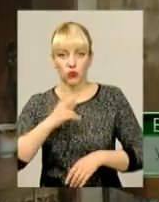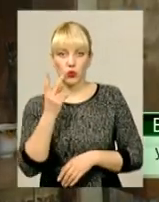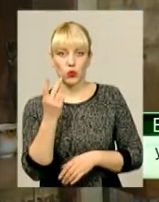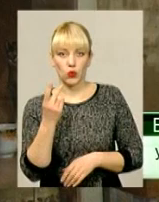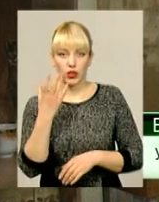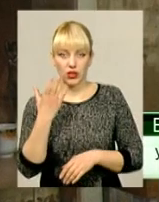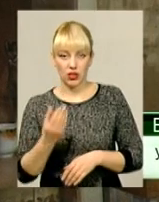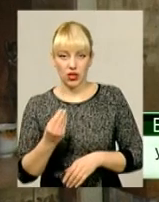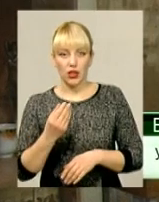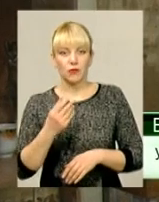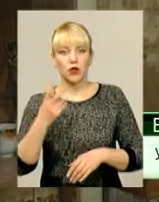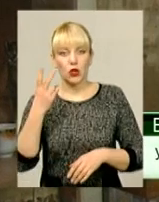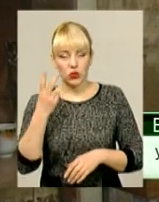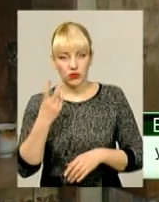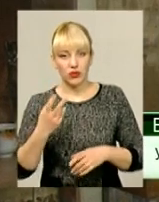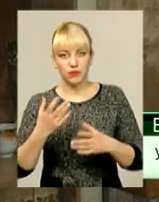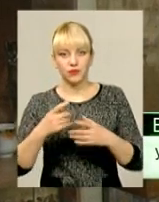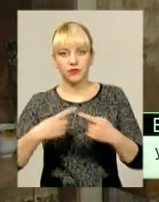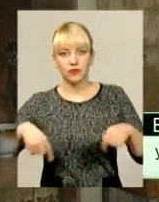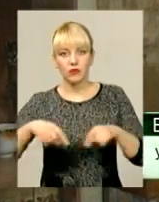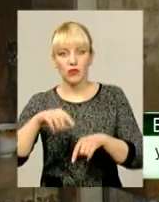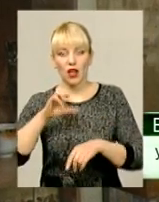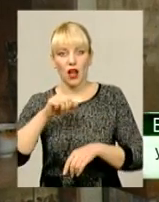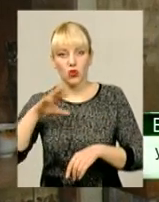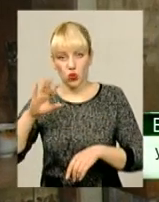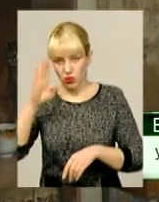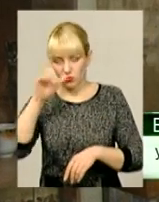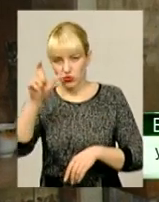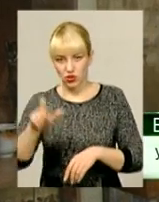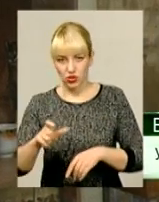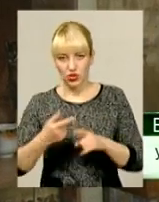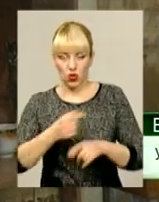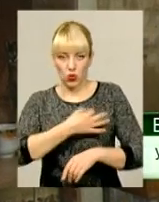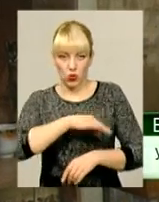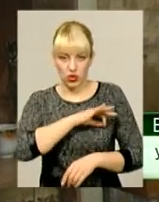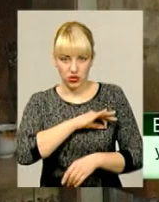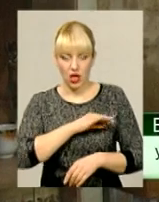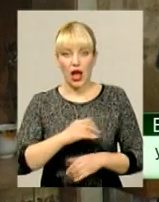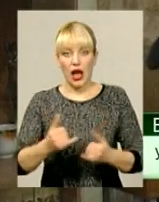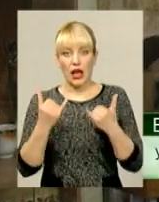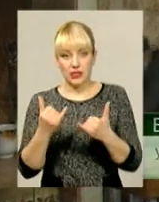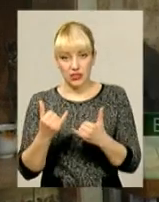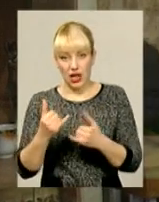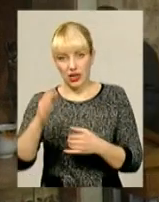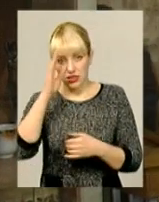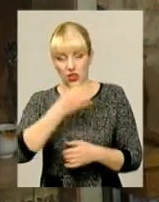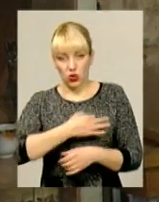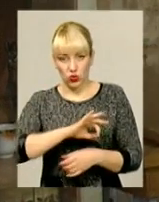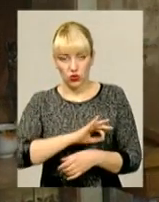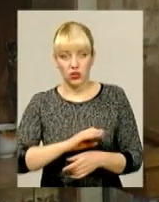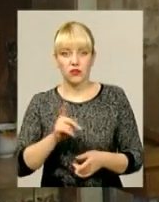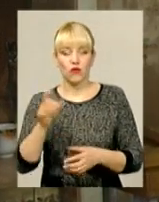Був юрист, ми піднімали питання. До речі, цей юрист зараз представляє в суді позицію